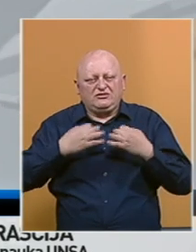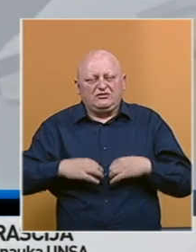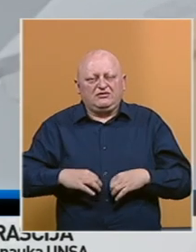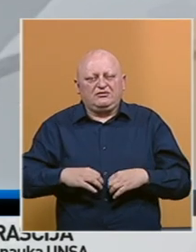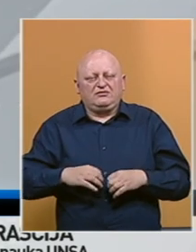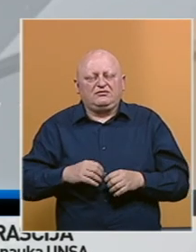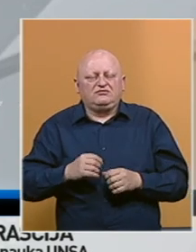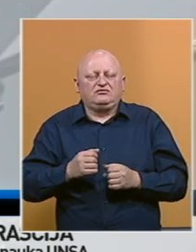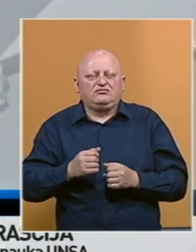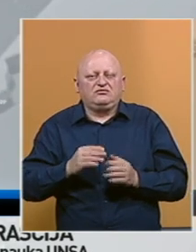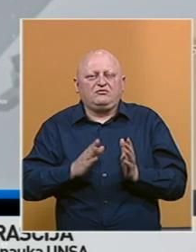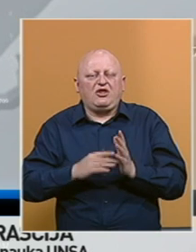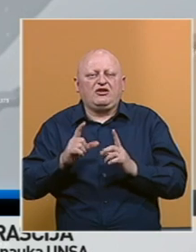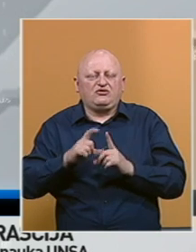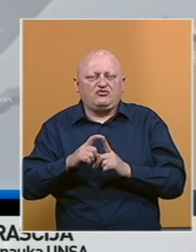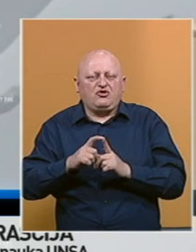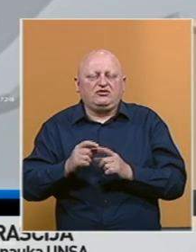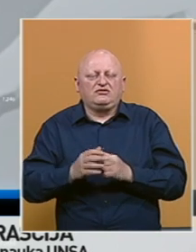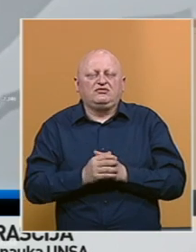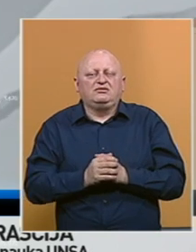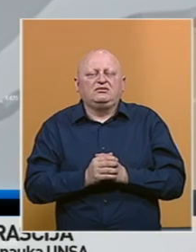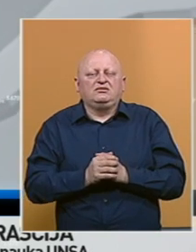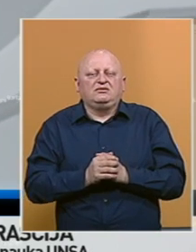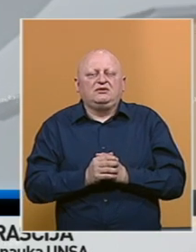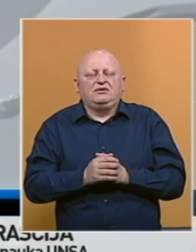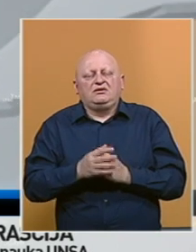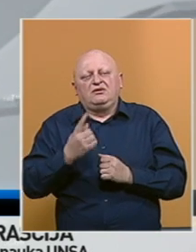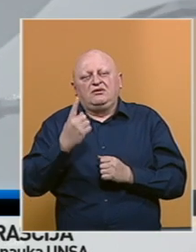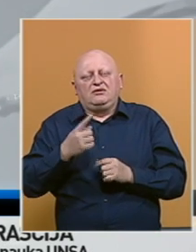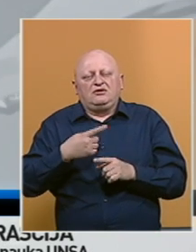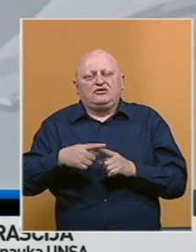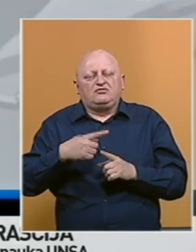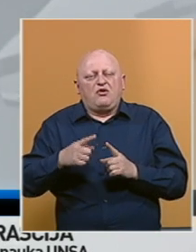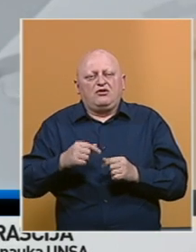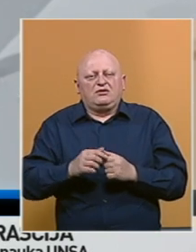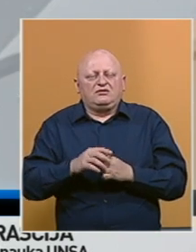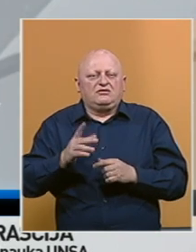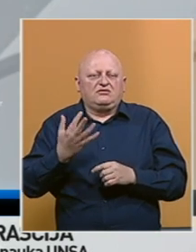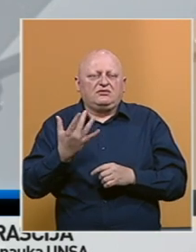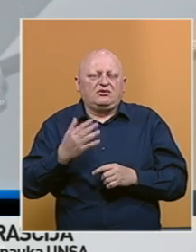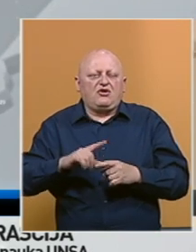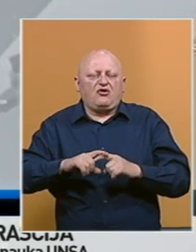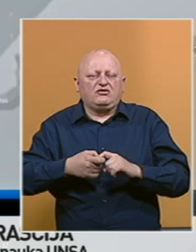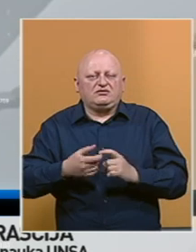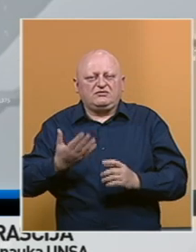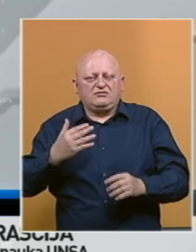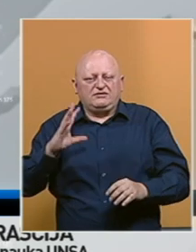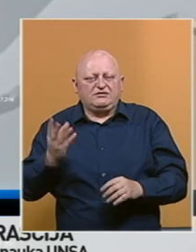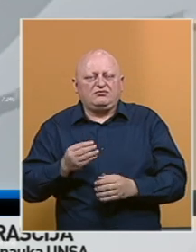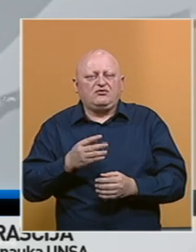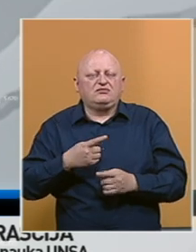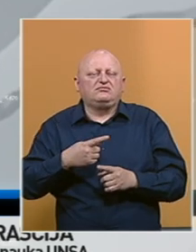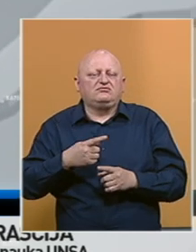Miloradu Dodiku i zbog nekoliko stvari, prije svega zbog